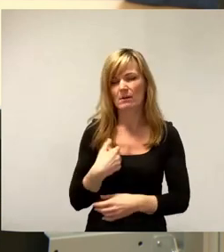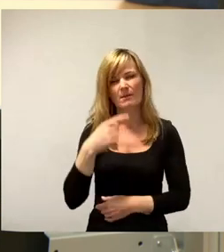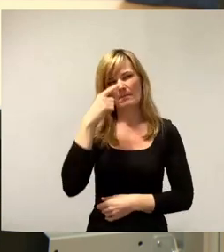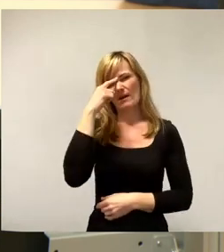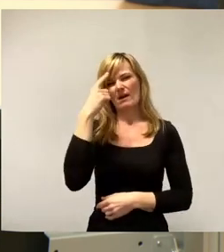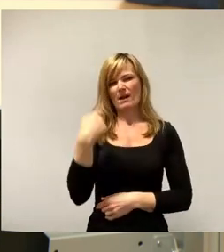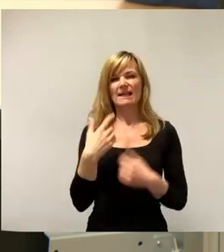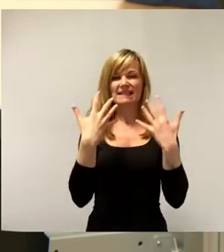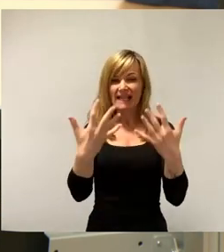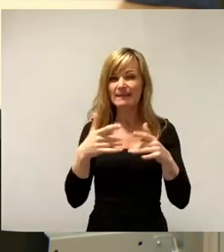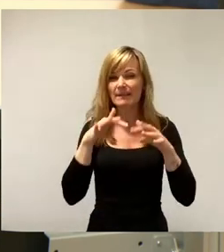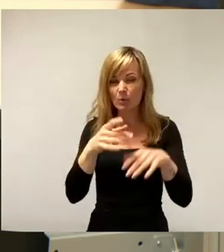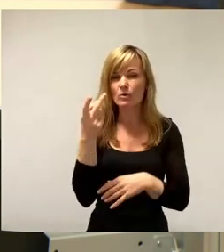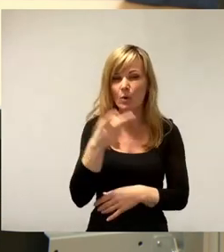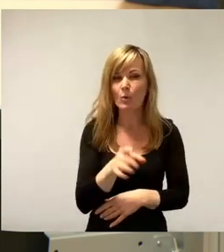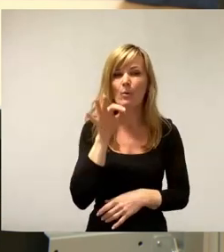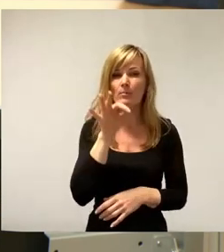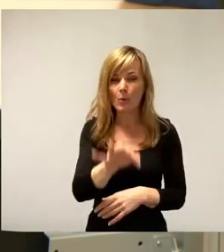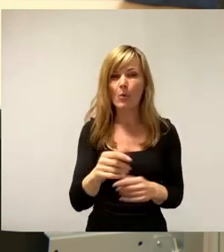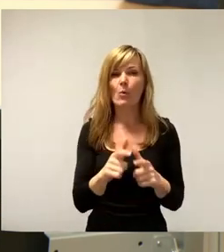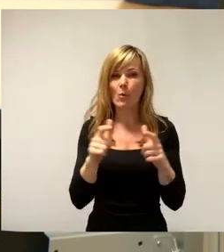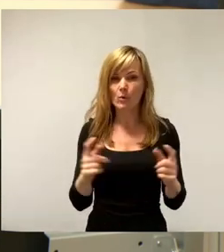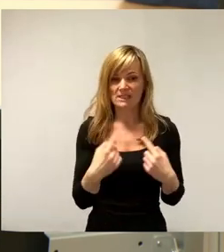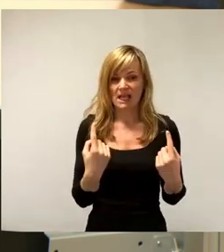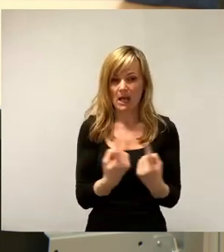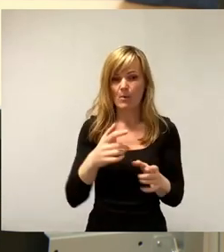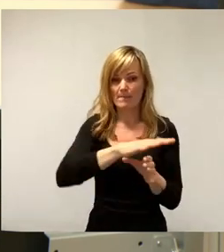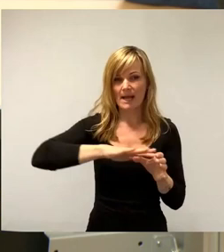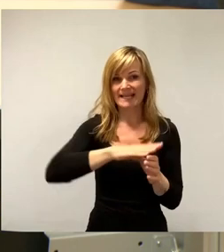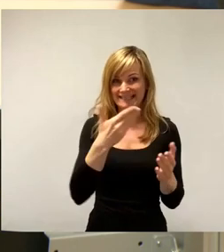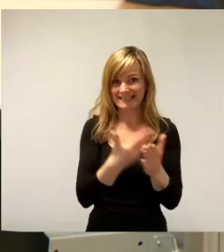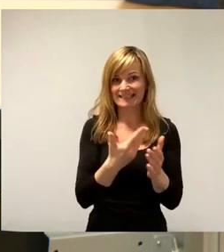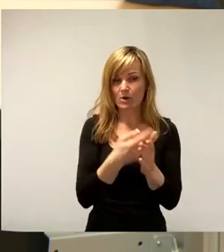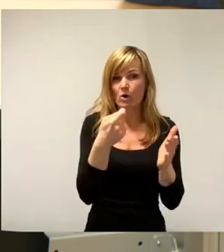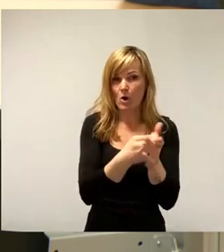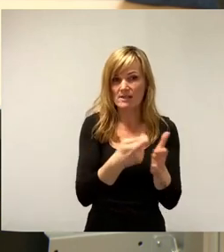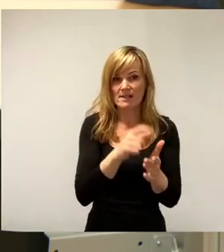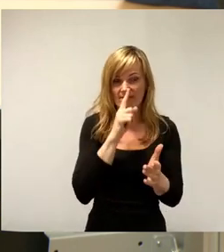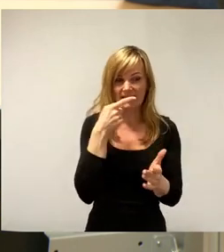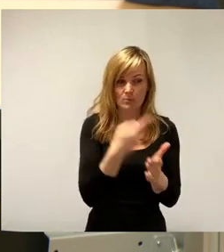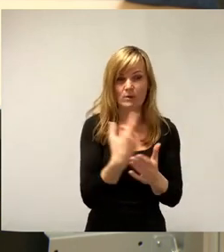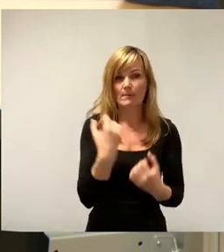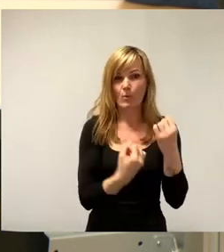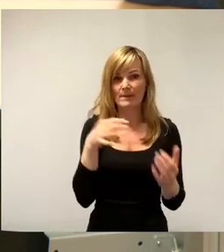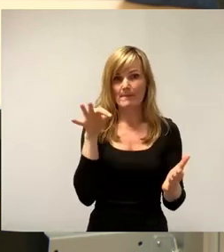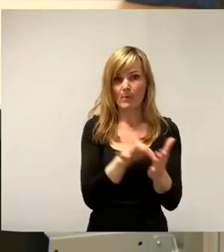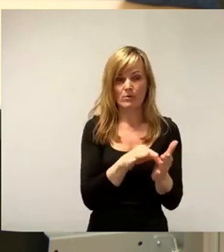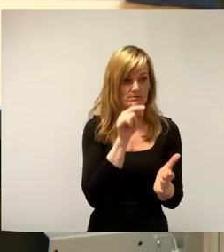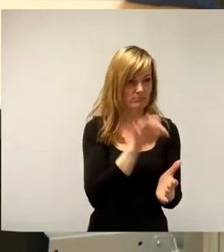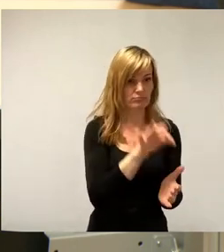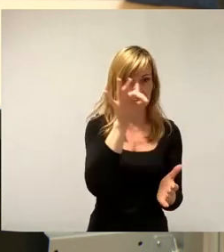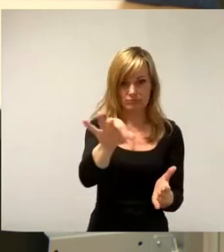Millionen Euro pro Großraumbereich erinnern, die das kosten würde, wenn man das gut tut. Und das geht wohl über das,